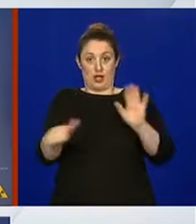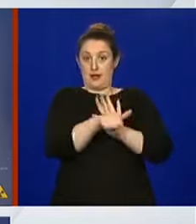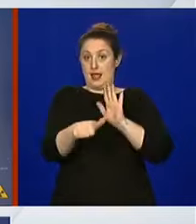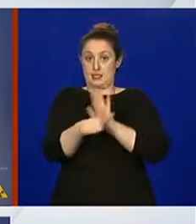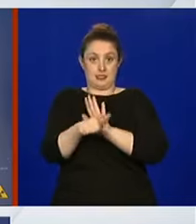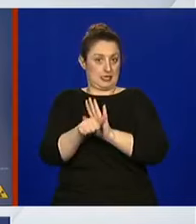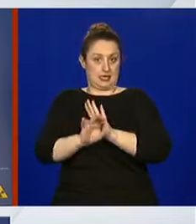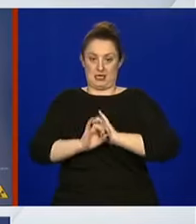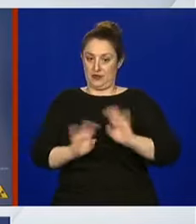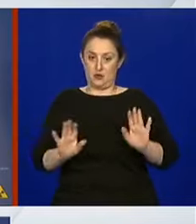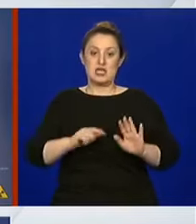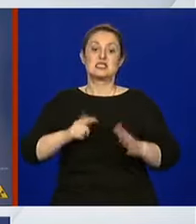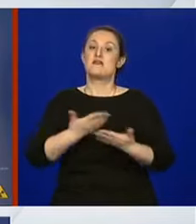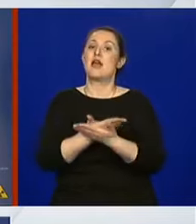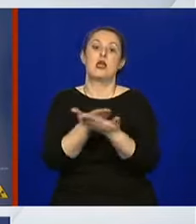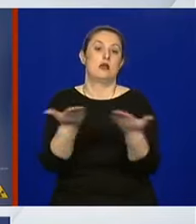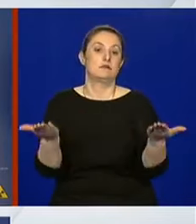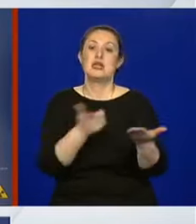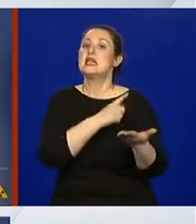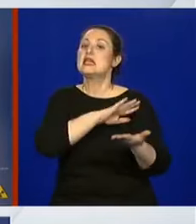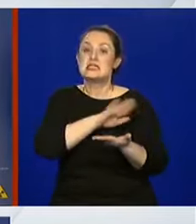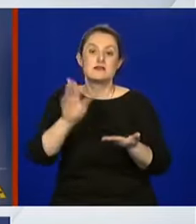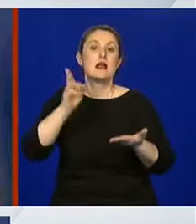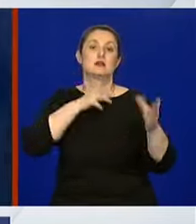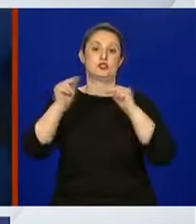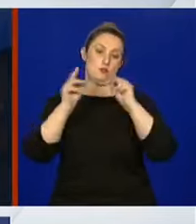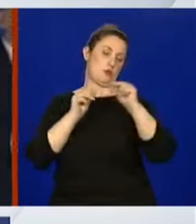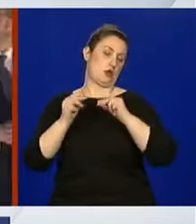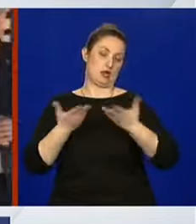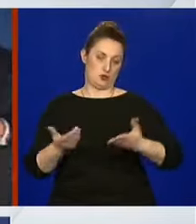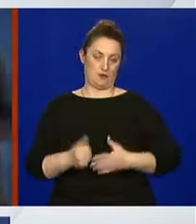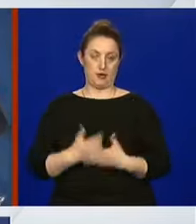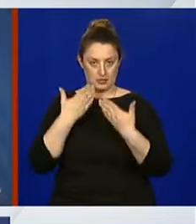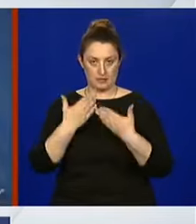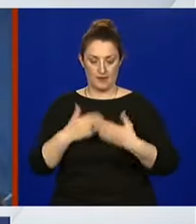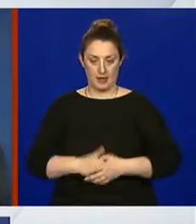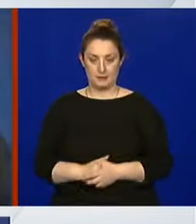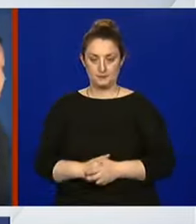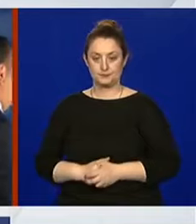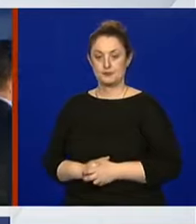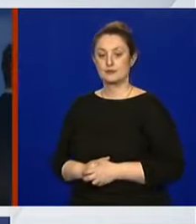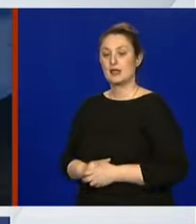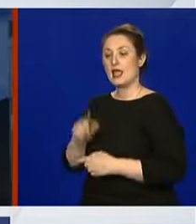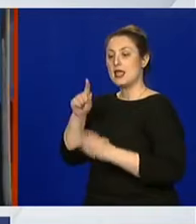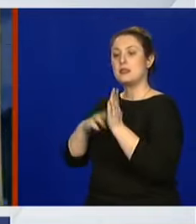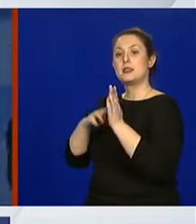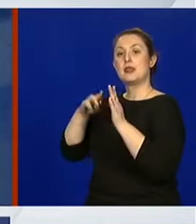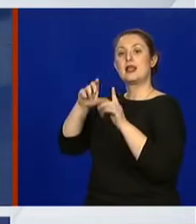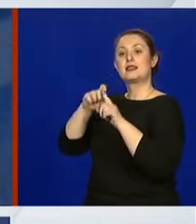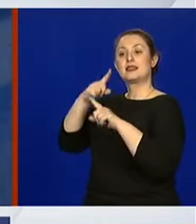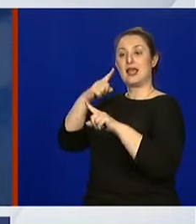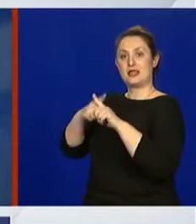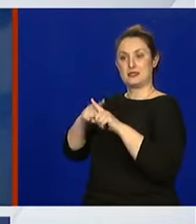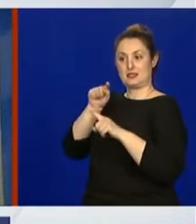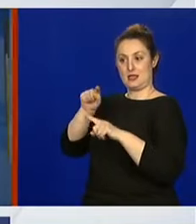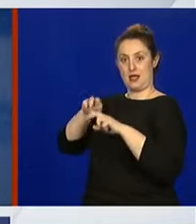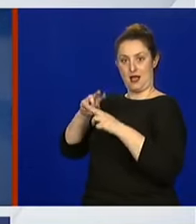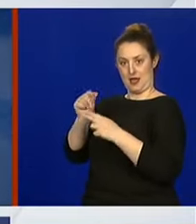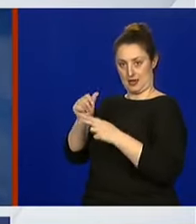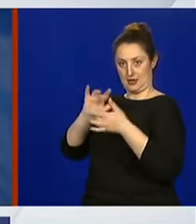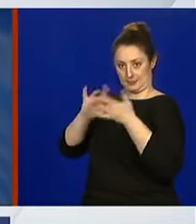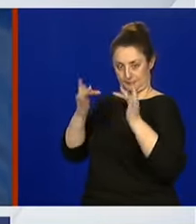sve je na stoli, o svemu ćemo razgovarati. Hvala vam. Davor Tomšić, Index HR. Za gospodina Božinovića